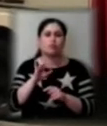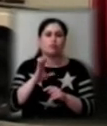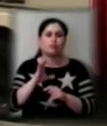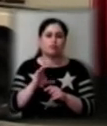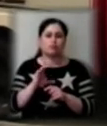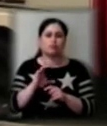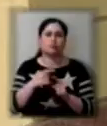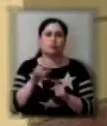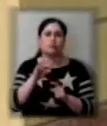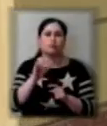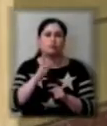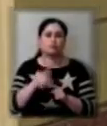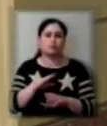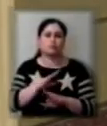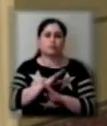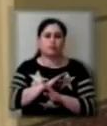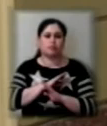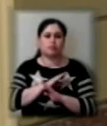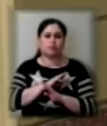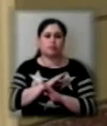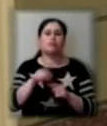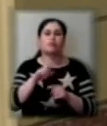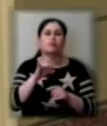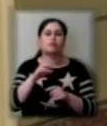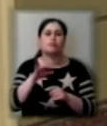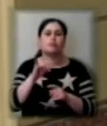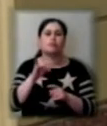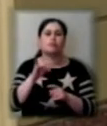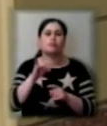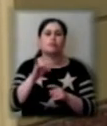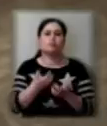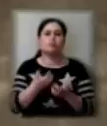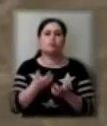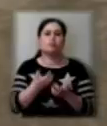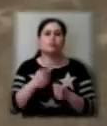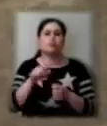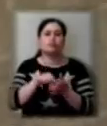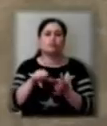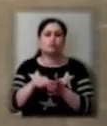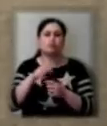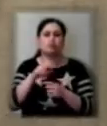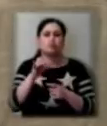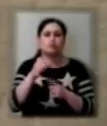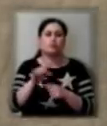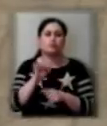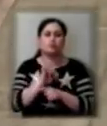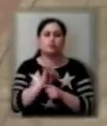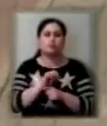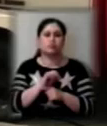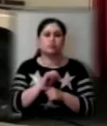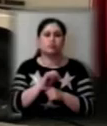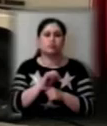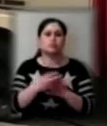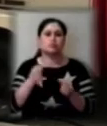буде смертельна. За словами Валерія Білого, грятувальники, які беруть участь у дезінфекції зупинок, мають спецодяг.